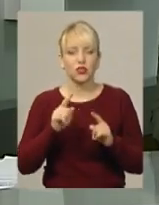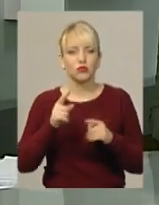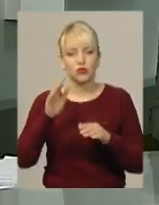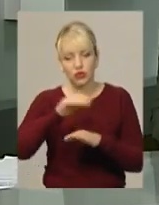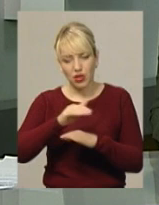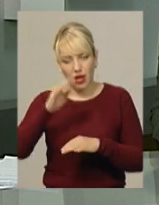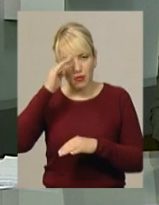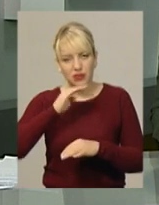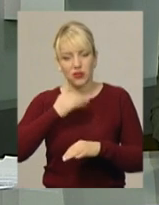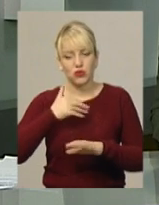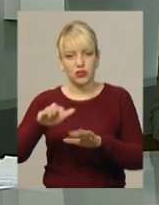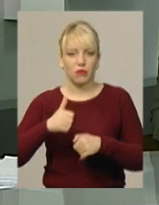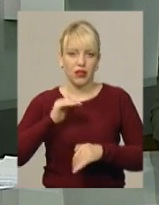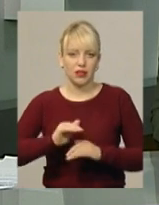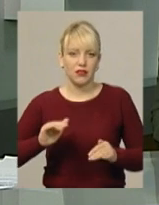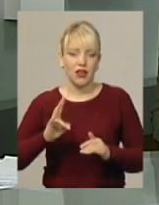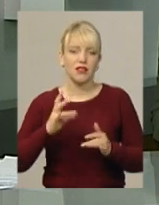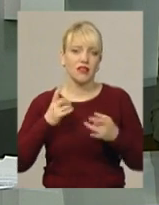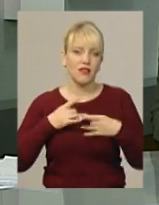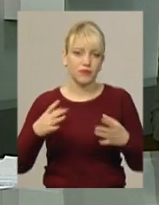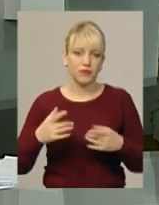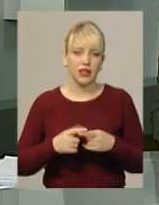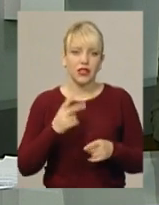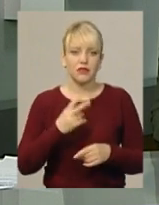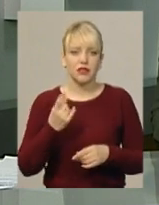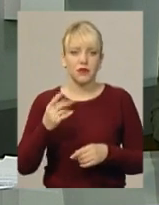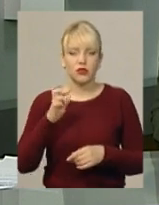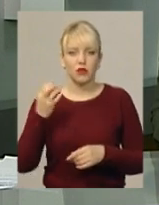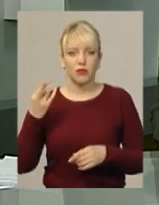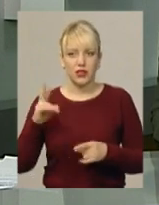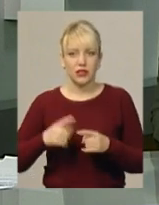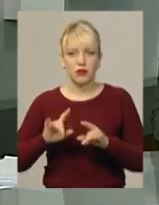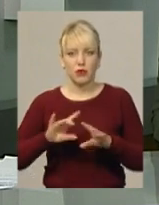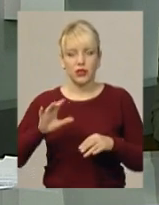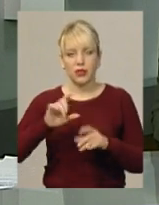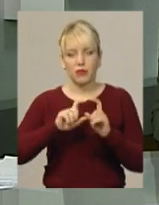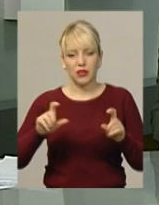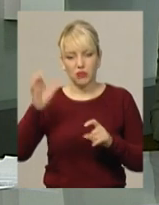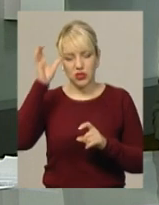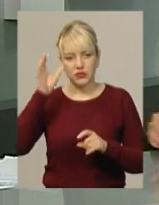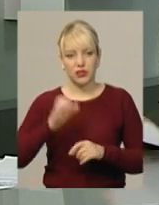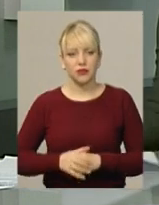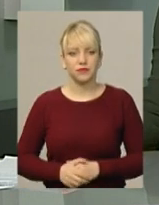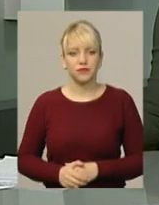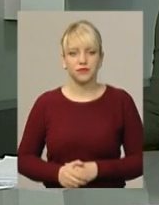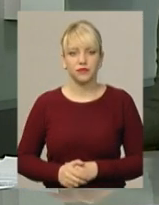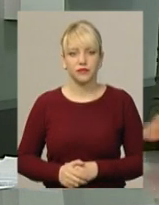свята. Початок канікул перенесли на 31 березня, пояснили в Департаменті освіти і науки облдержадміністрації.